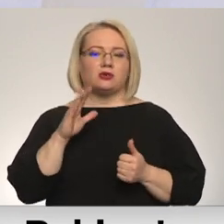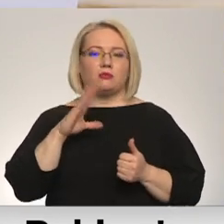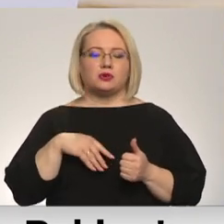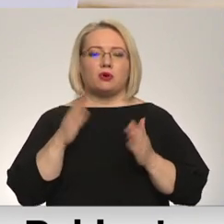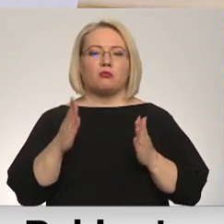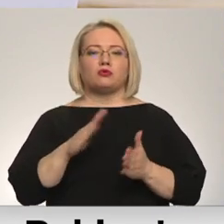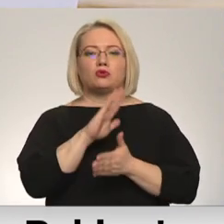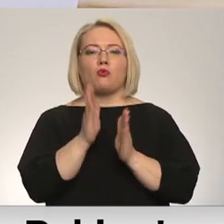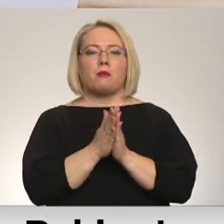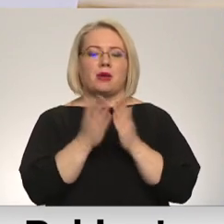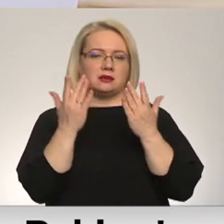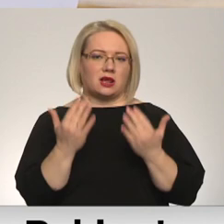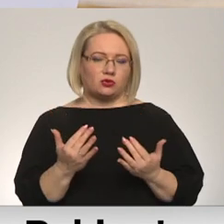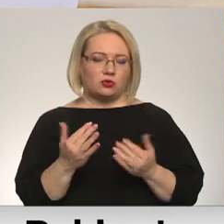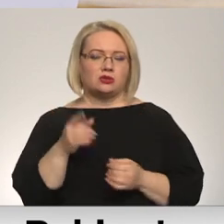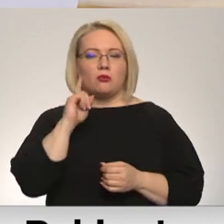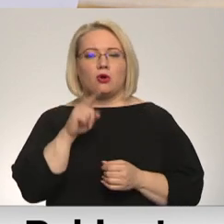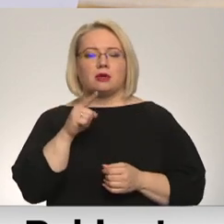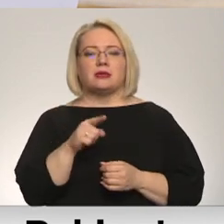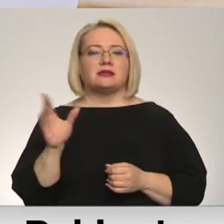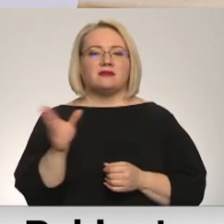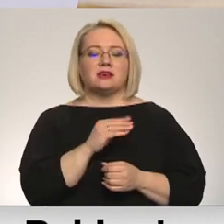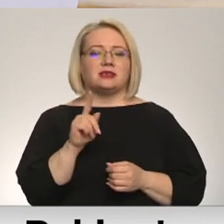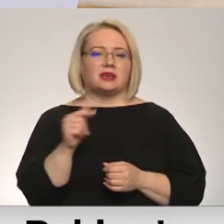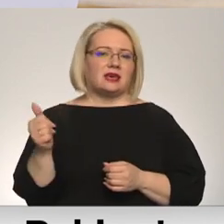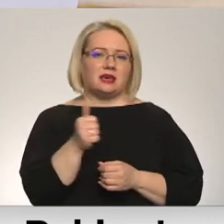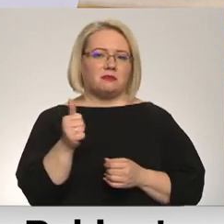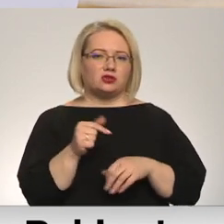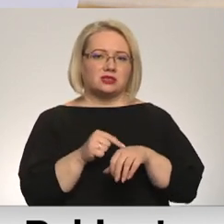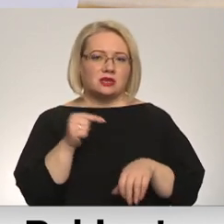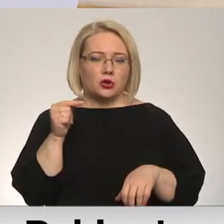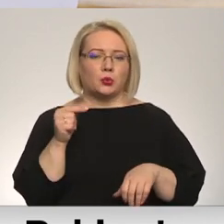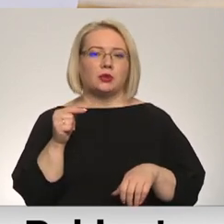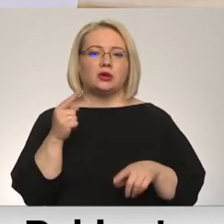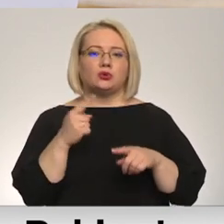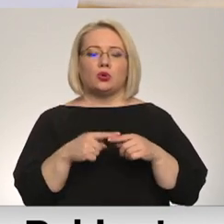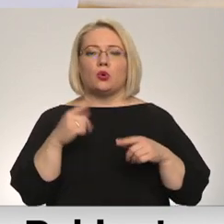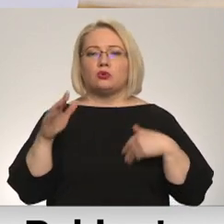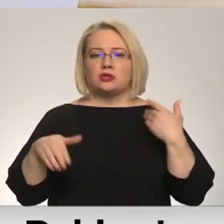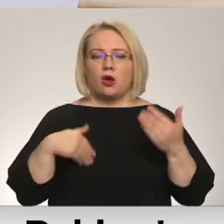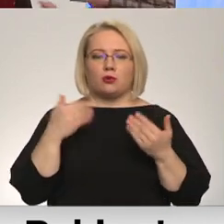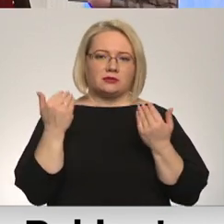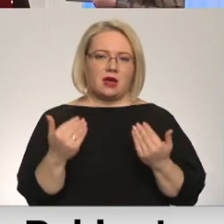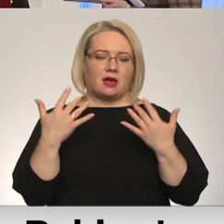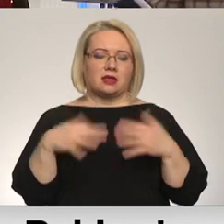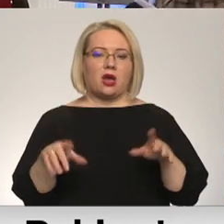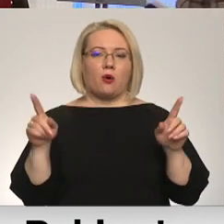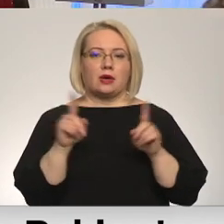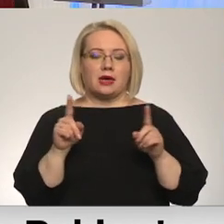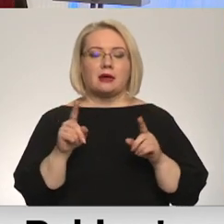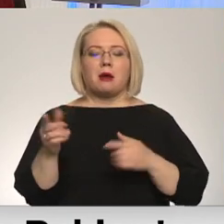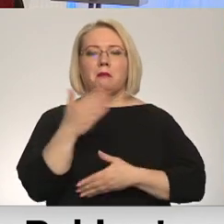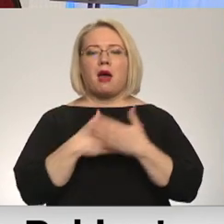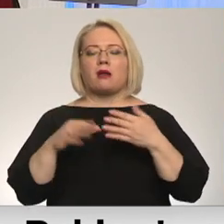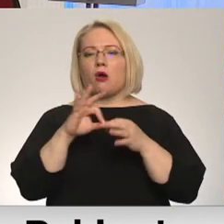kopējs. Protams, ka viss tas ir īpaši, īpaši sajūtas, uztraukums jau tagad. Paraolimpiskās